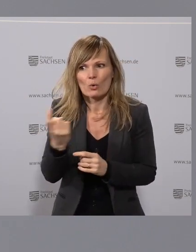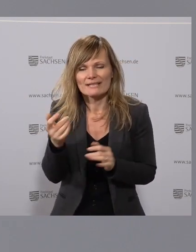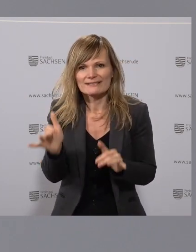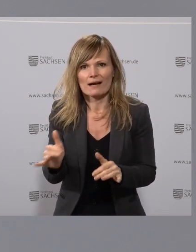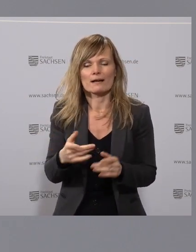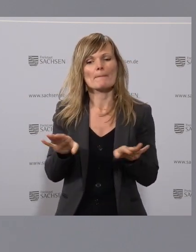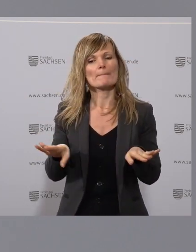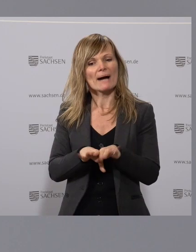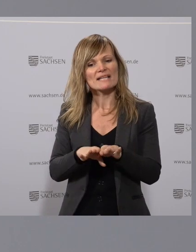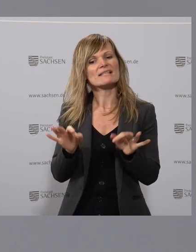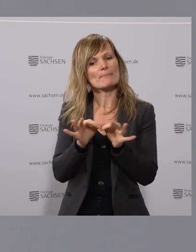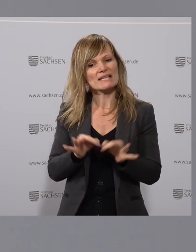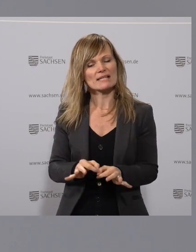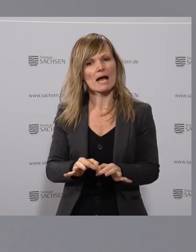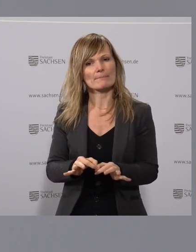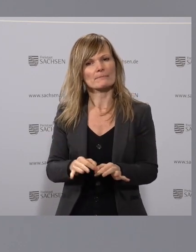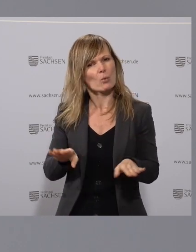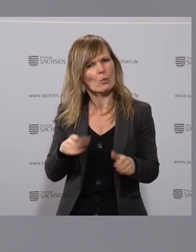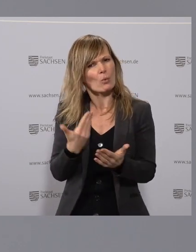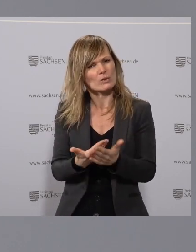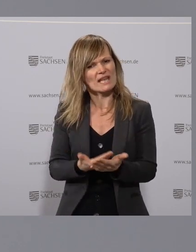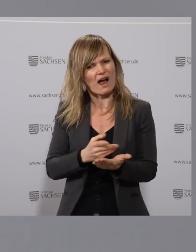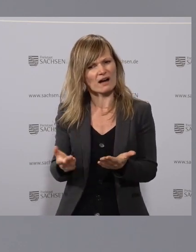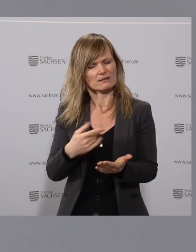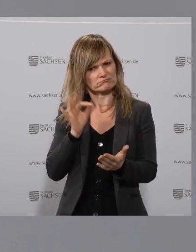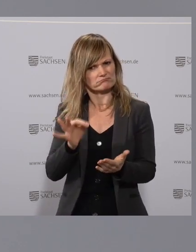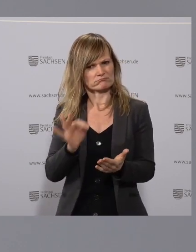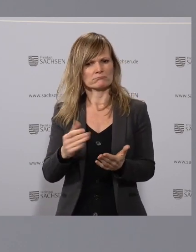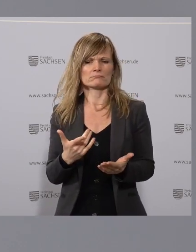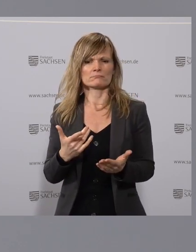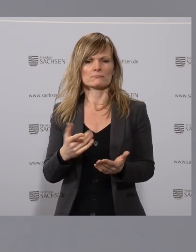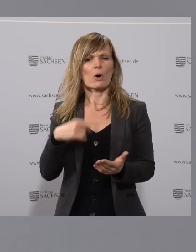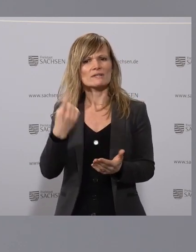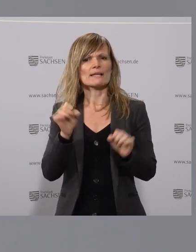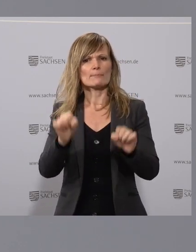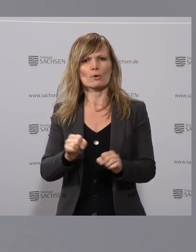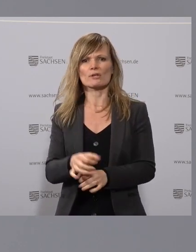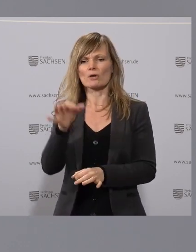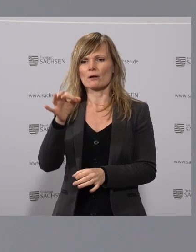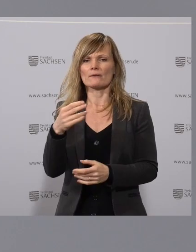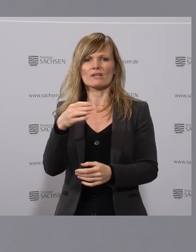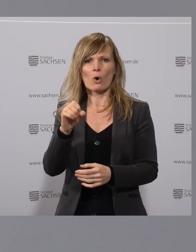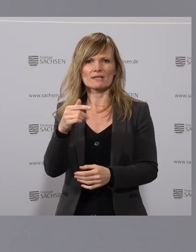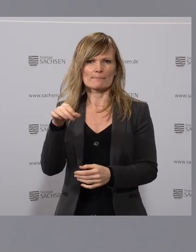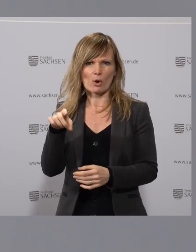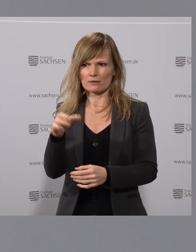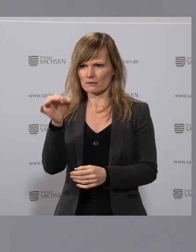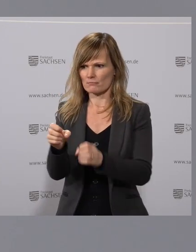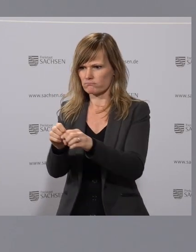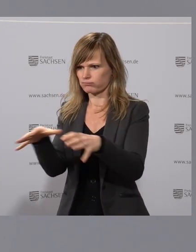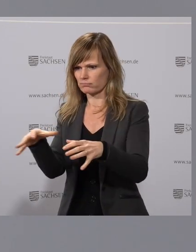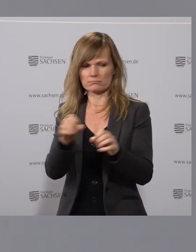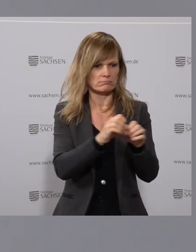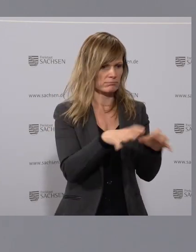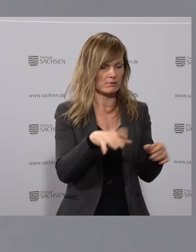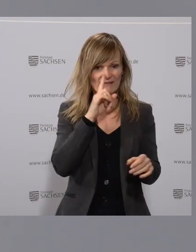Basismaßnahmen finde ich immer gut, dass es eben auch Möglichkeiten gibt, auf Hotspots zu reagieren. Das wäre so eine Sache, wo wir dann als Freistaat sagen